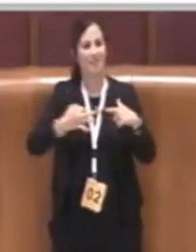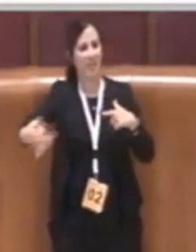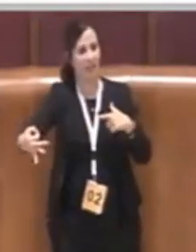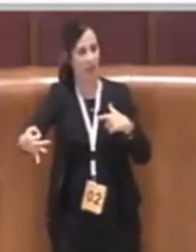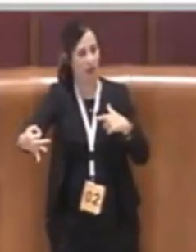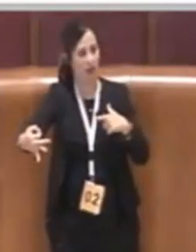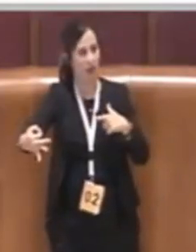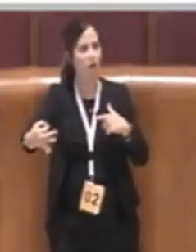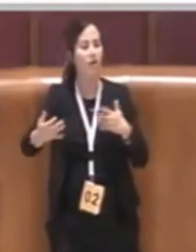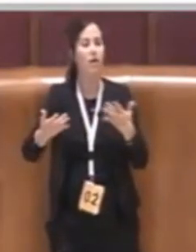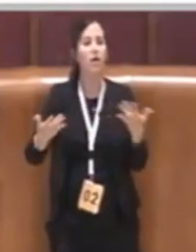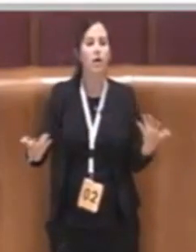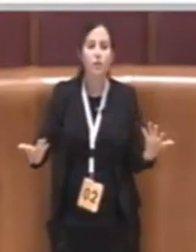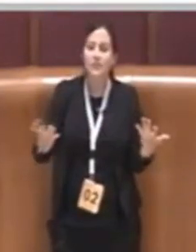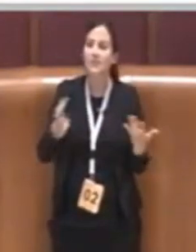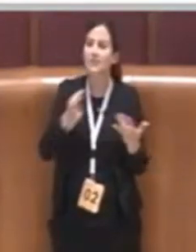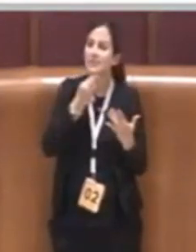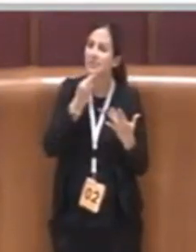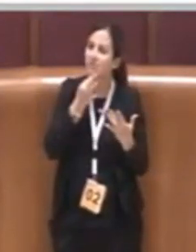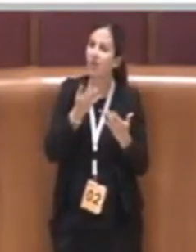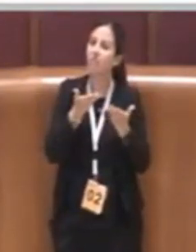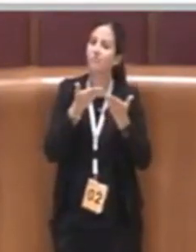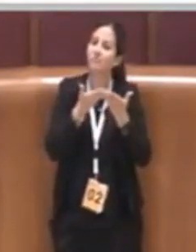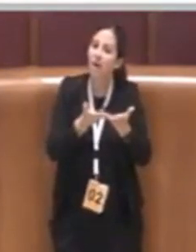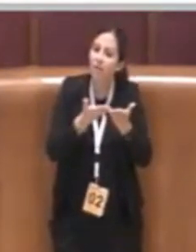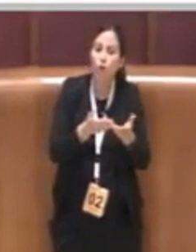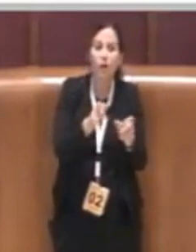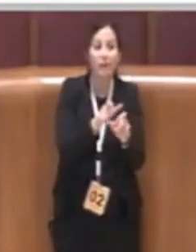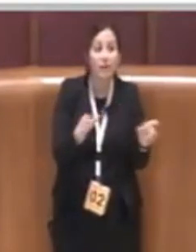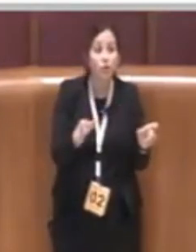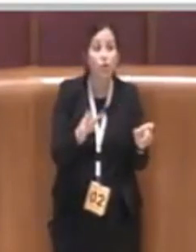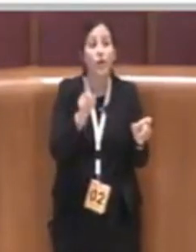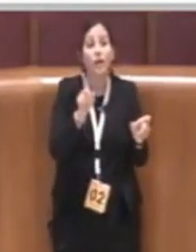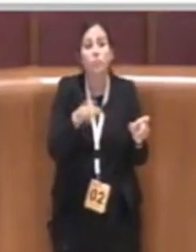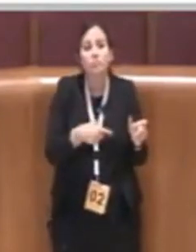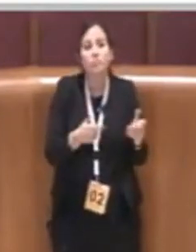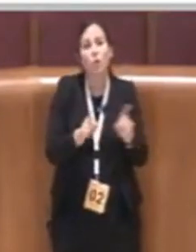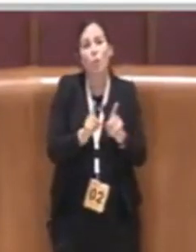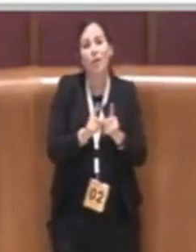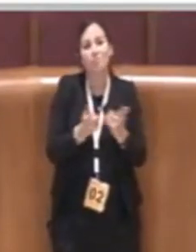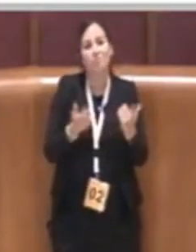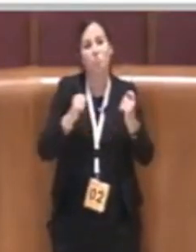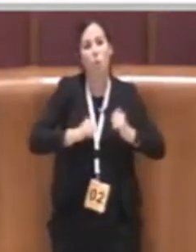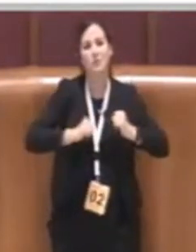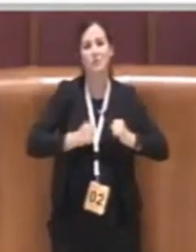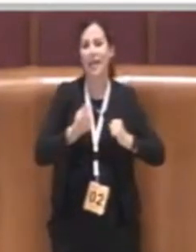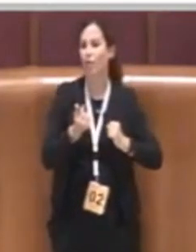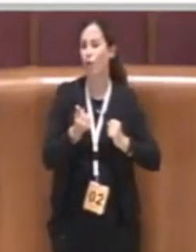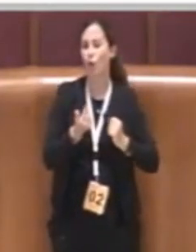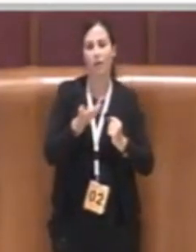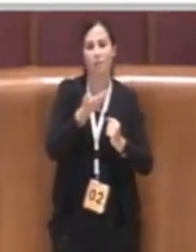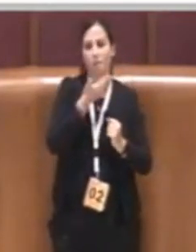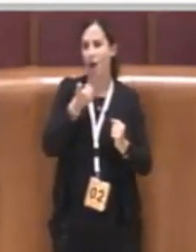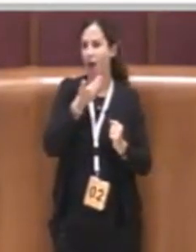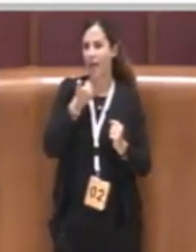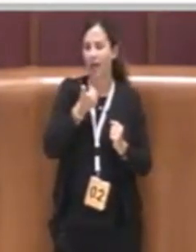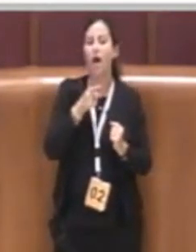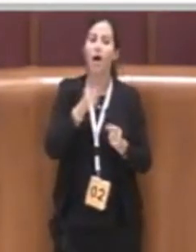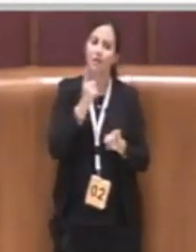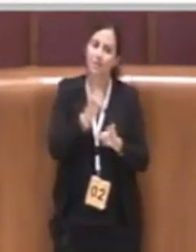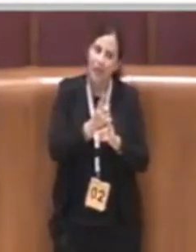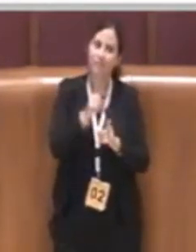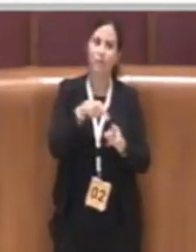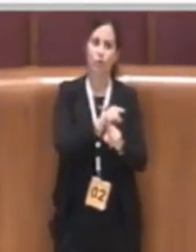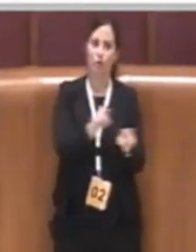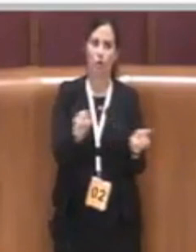fittare un appartamento a libero mercato quindi per noi questo è imprescindibile come abbiamo